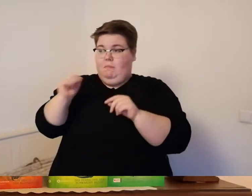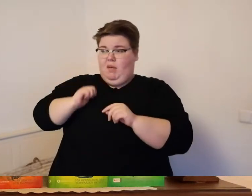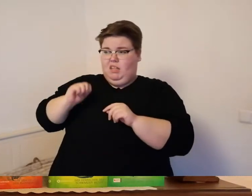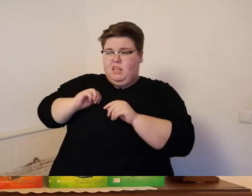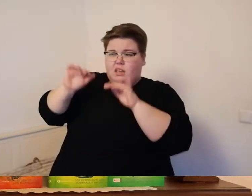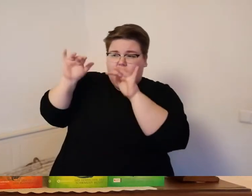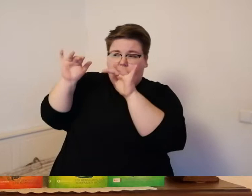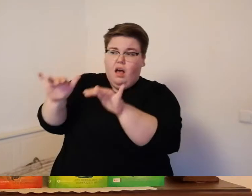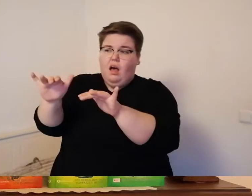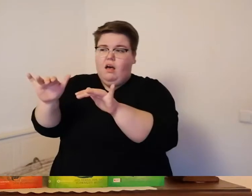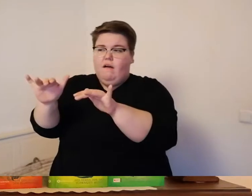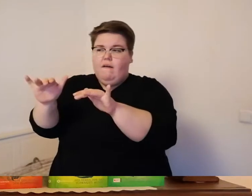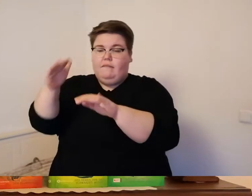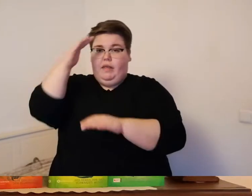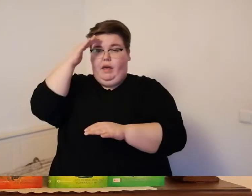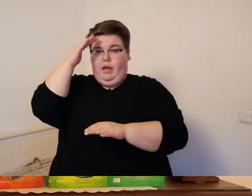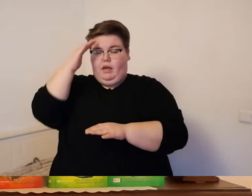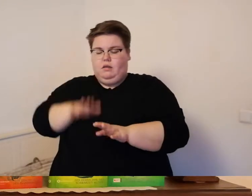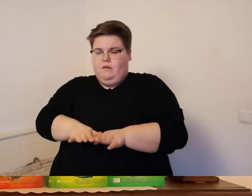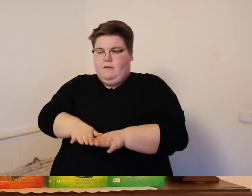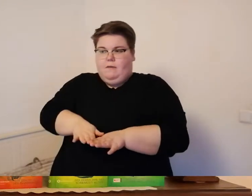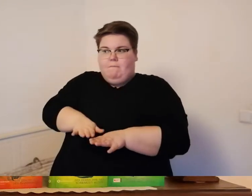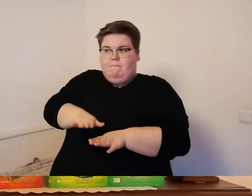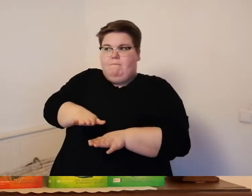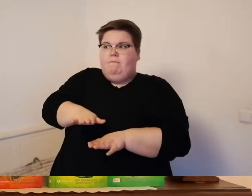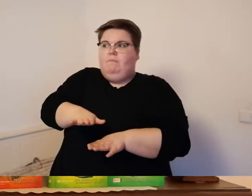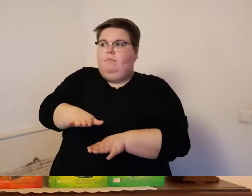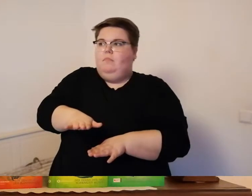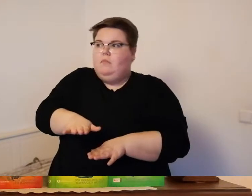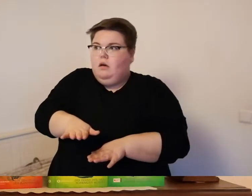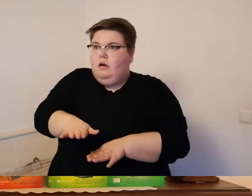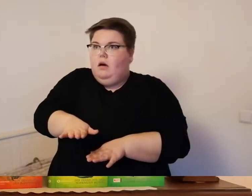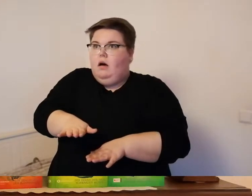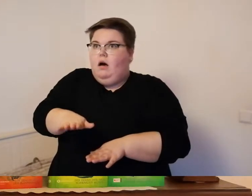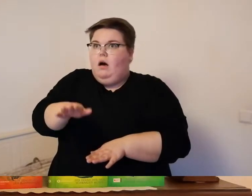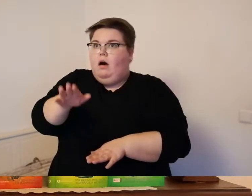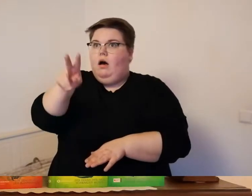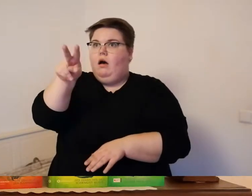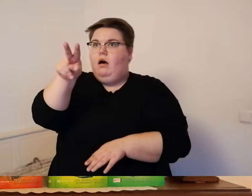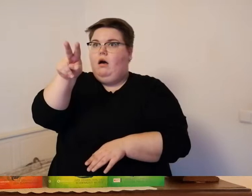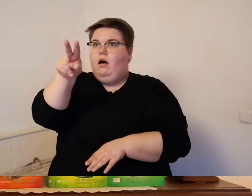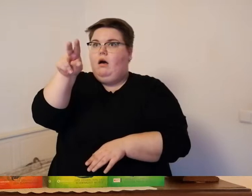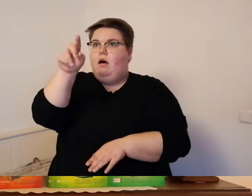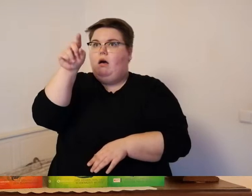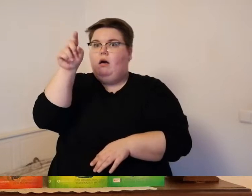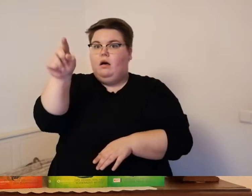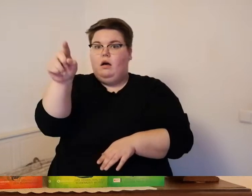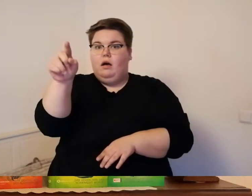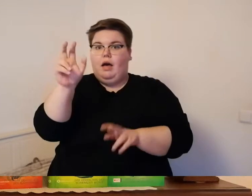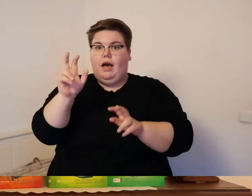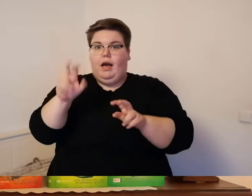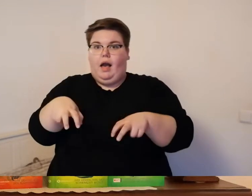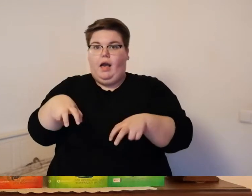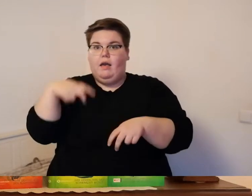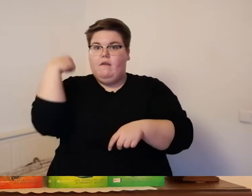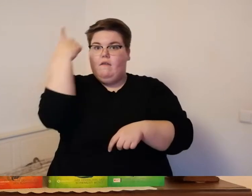auf das riesige gebilde zu blieb dann jedoch erschrocken stehen der kopf des greifs erschien über dem rand des nests